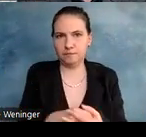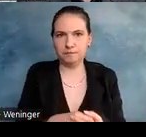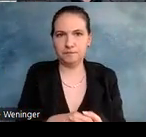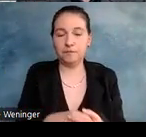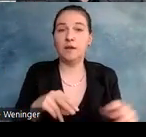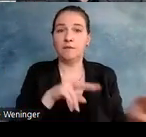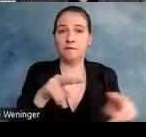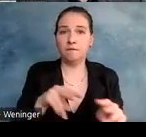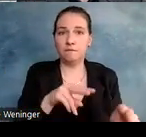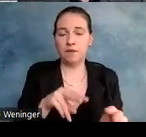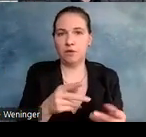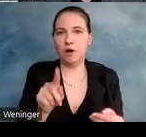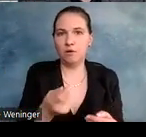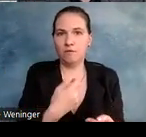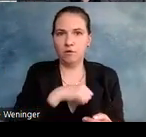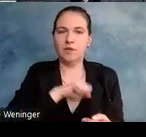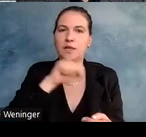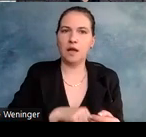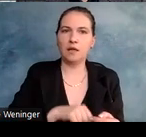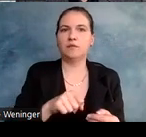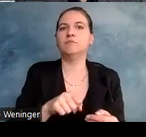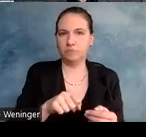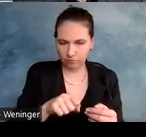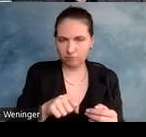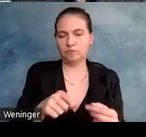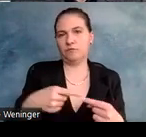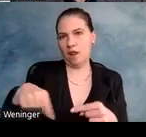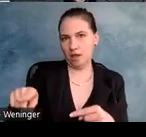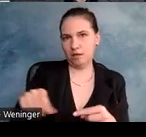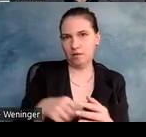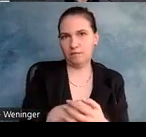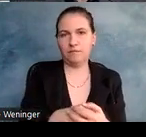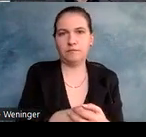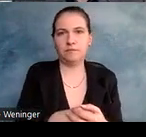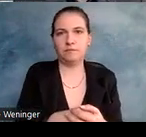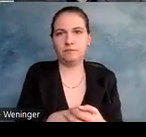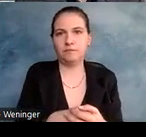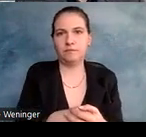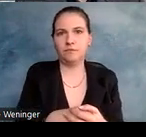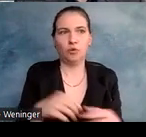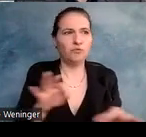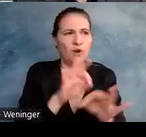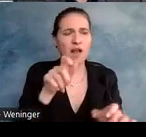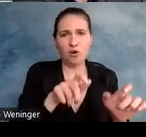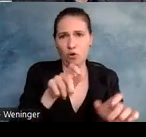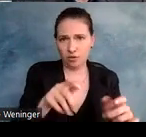könnte das dann auch wieder bei der Bildbeschreibung verlinken. Und es ist für im Prinzip alle Leute interessant, diese Beschreibung zu hören.